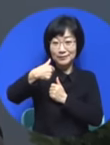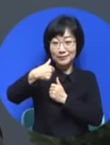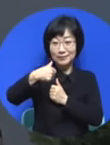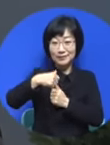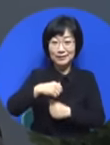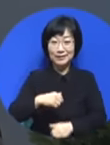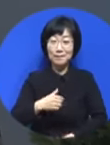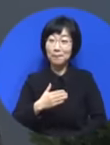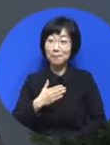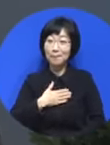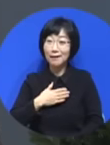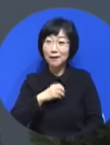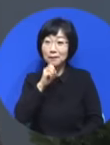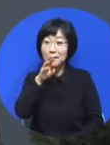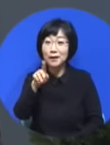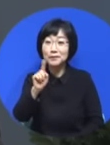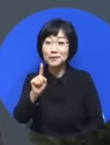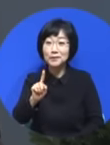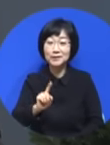내가 뭐라고 얘기했어요?